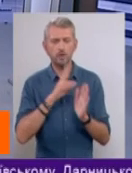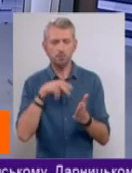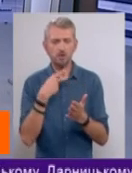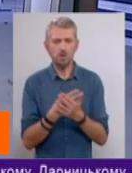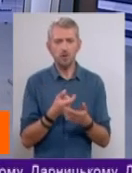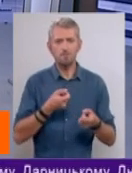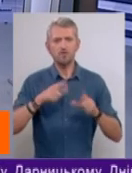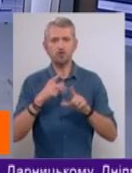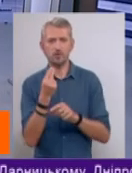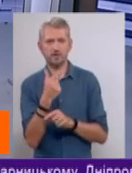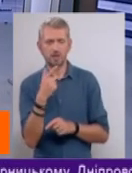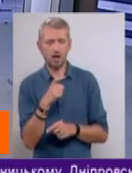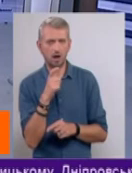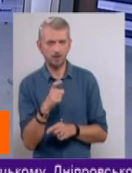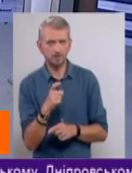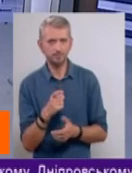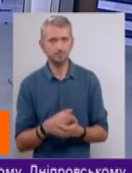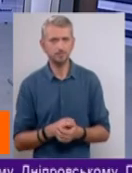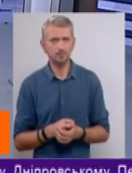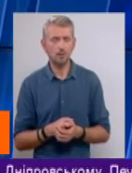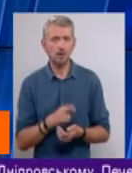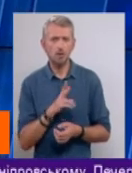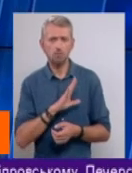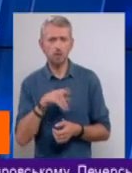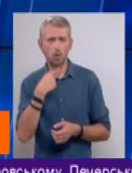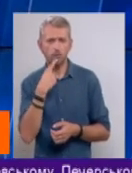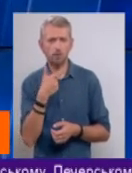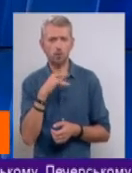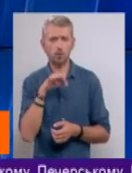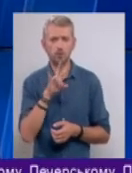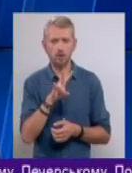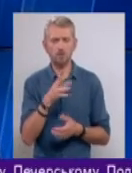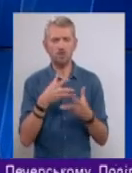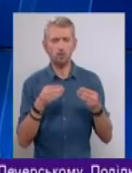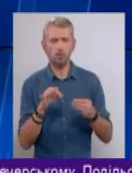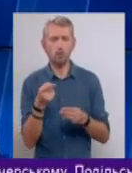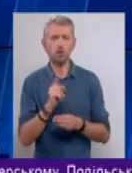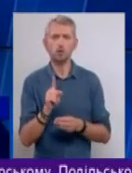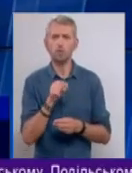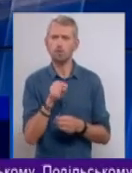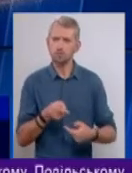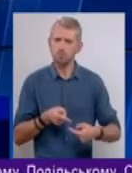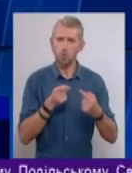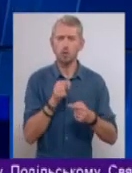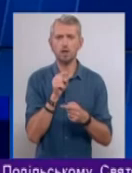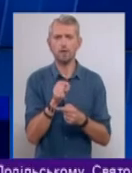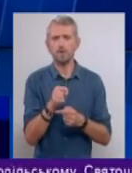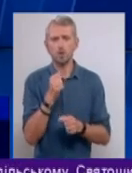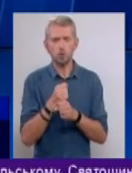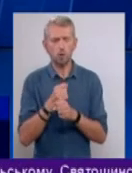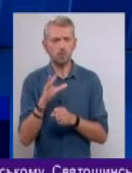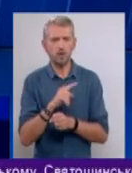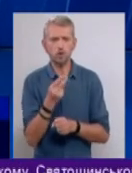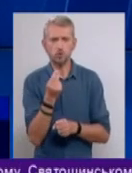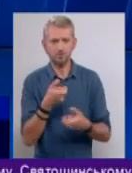підвищення все ж таки ціни на газ. І якби не говорив Гройсман весною про те, що він проти, він зробив це, аби